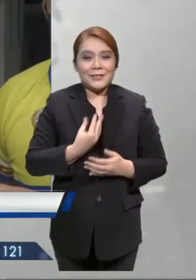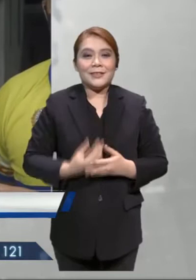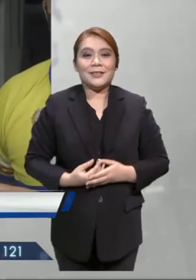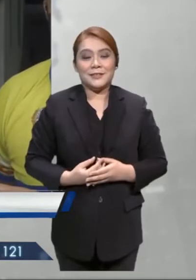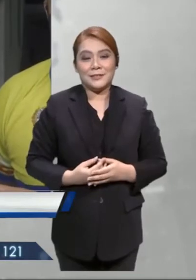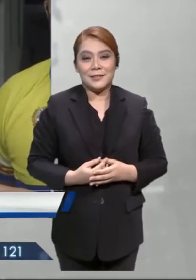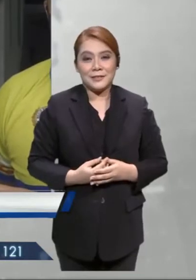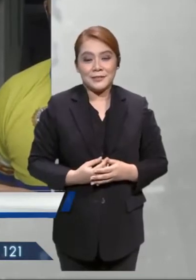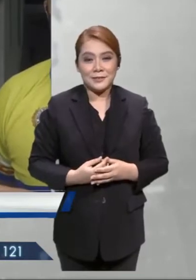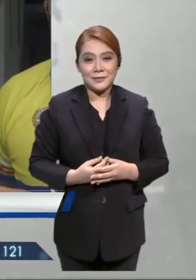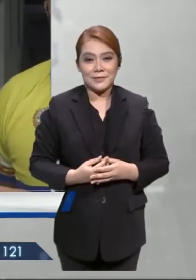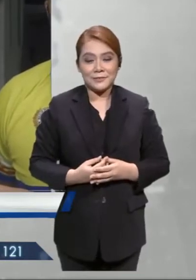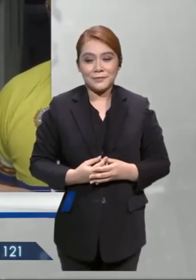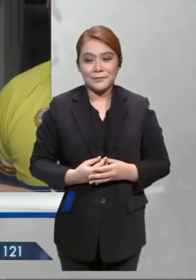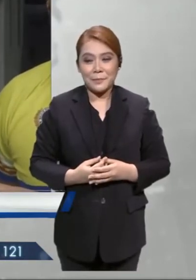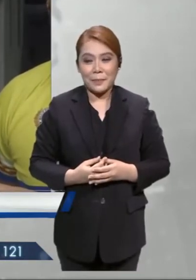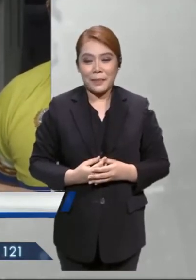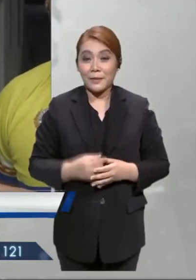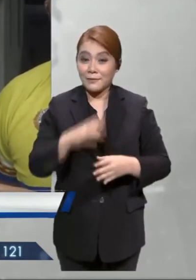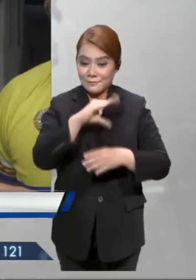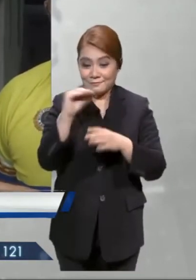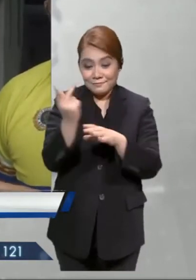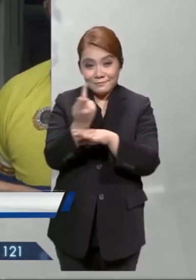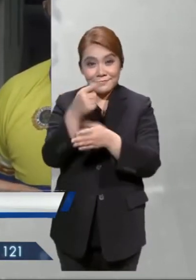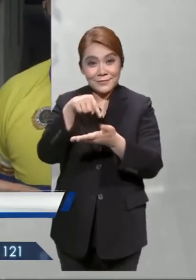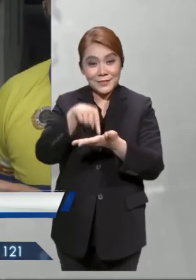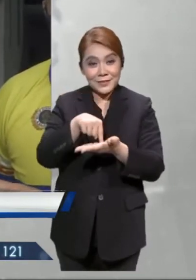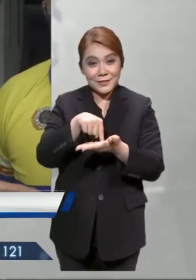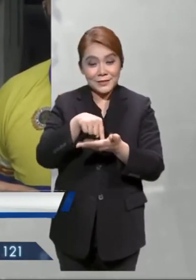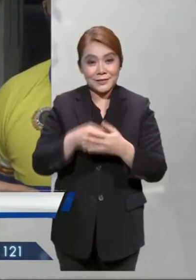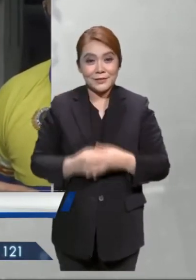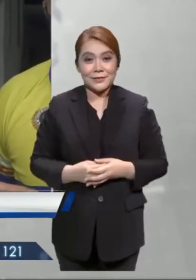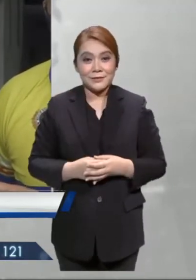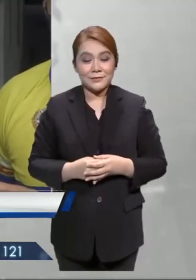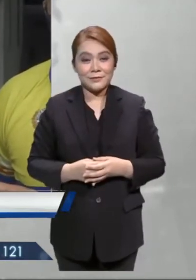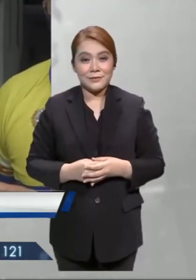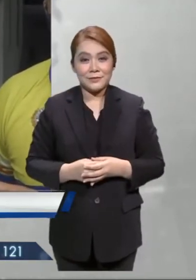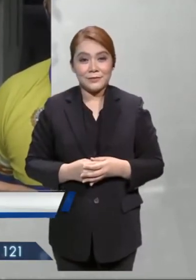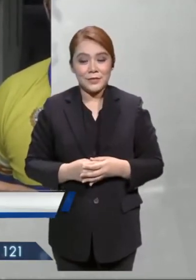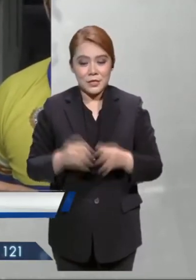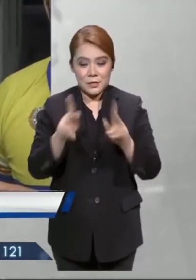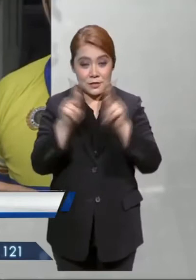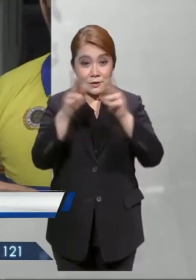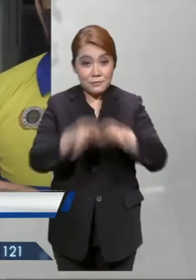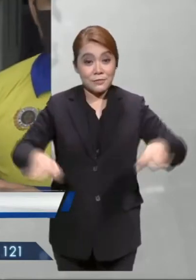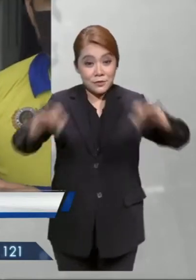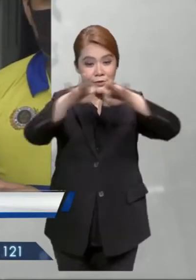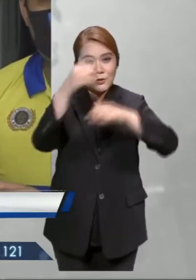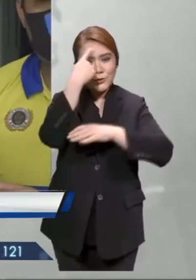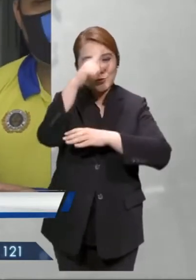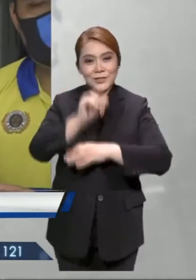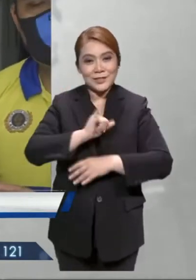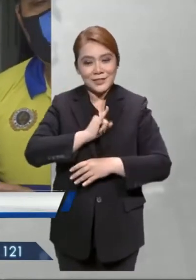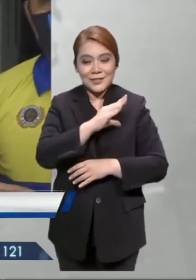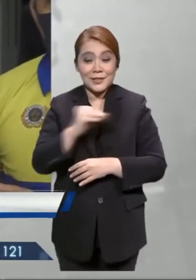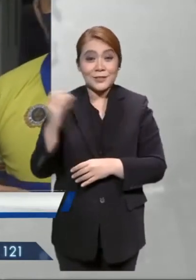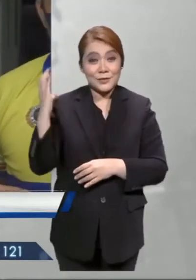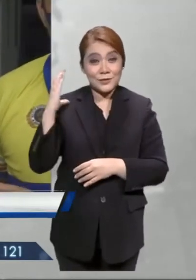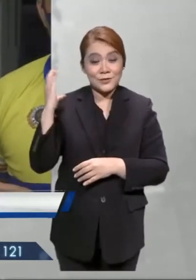kali ini memang sangat penting untuk saya dengan kos saya